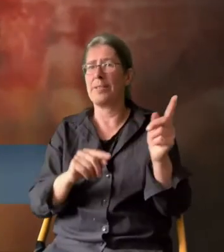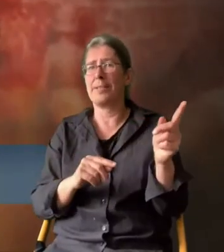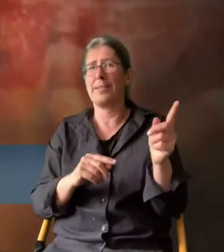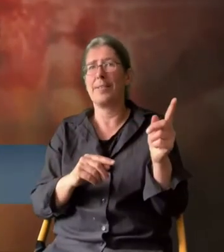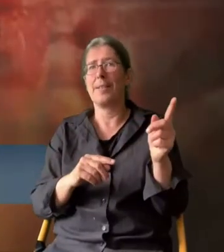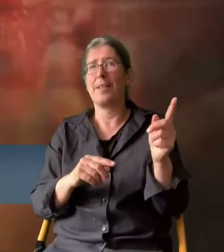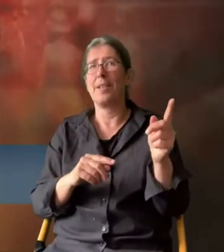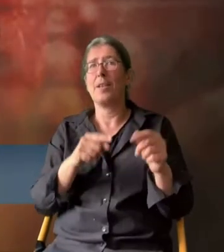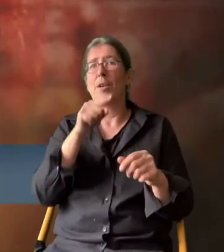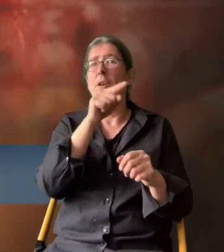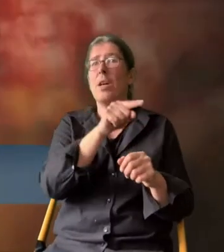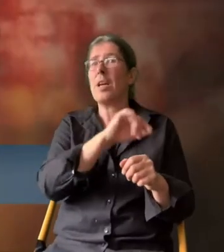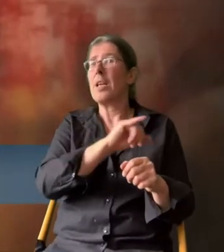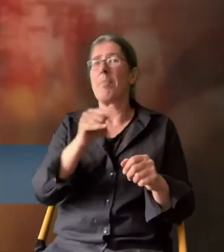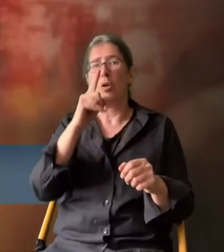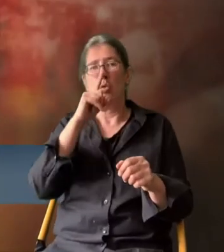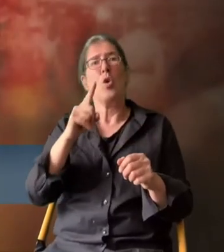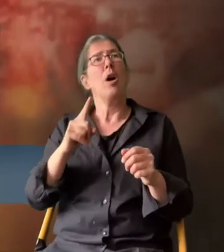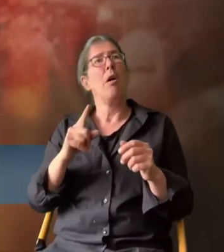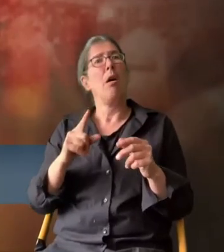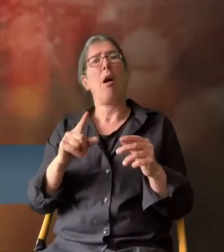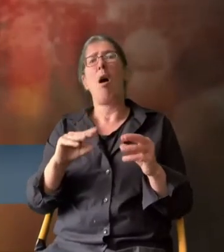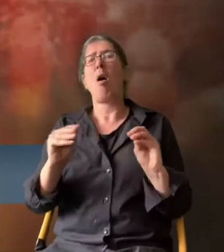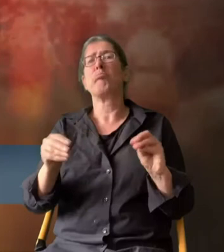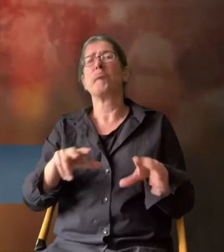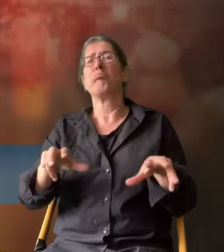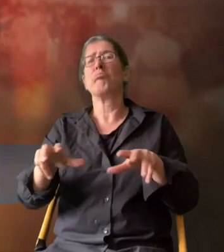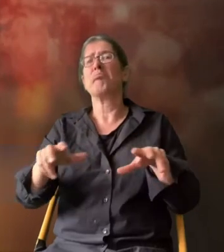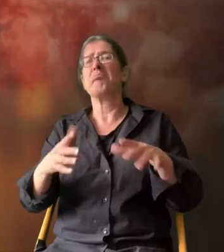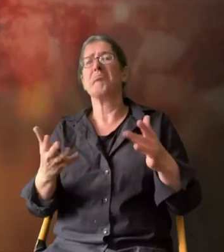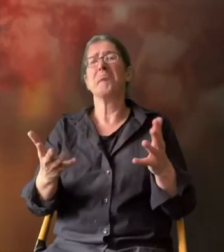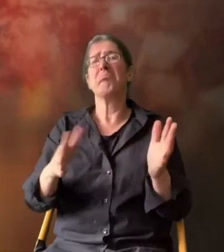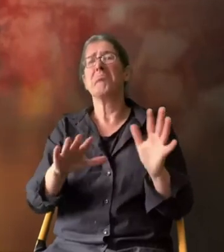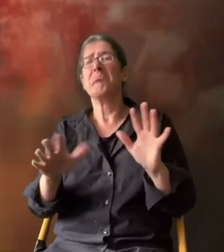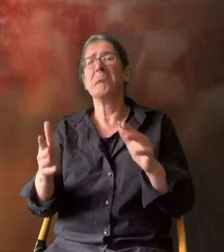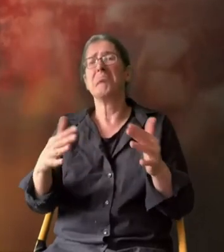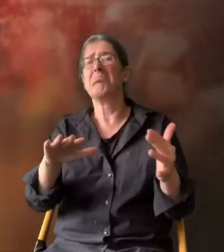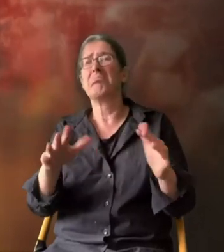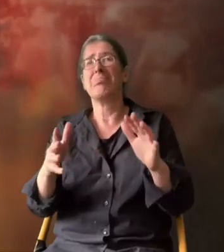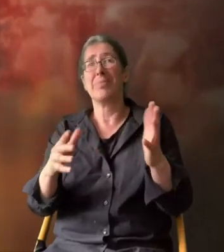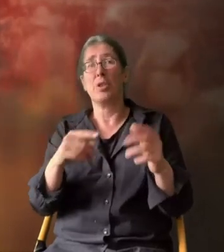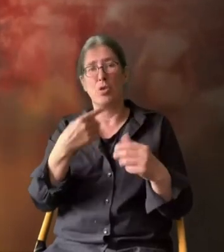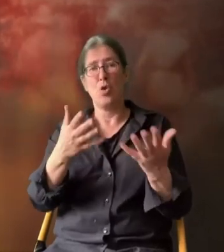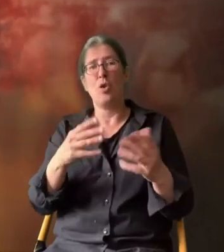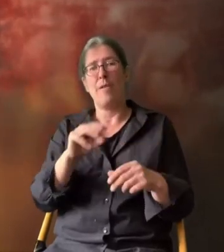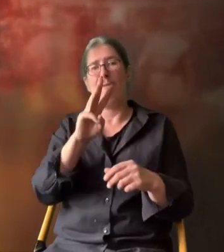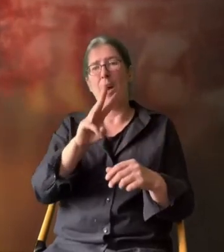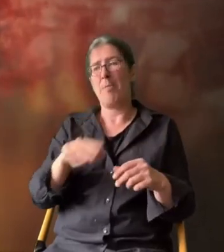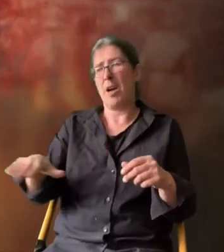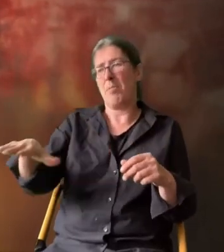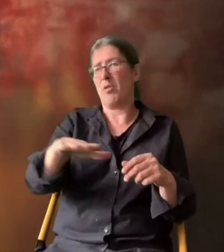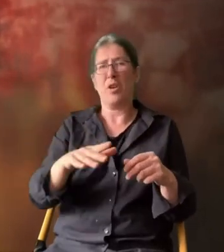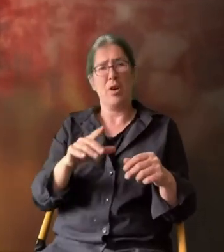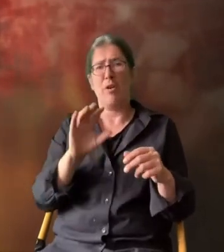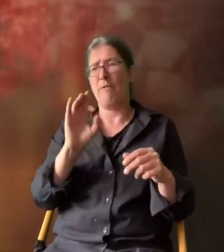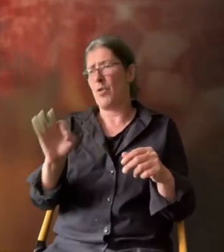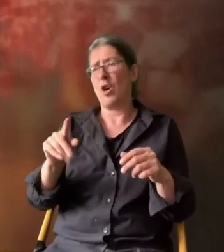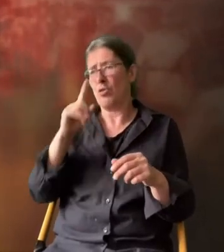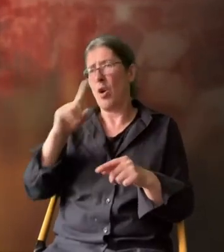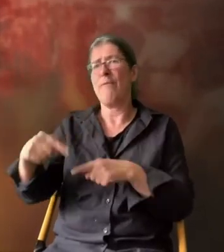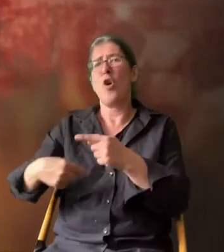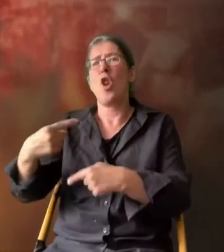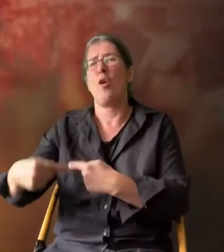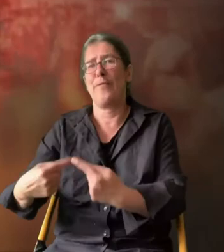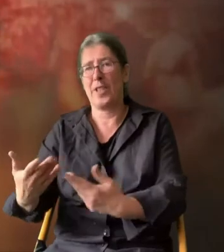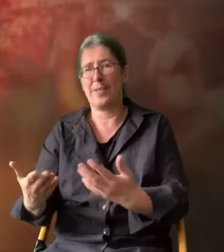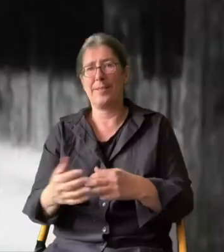hätte. Er hat ein immer nur rein äußerliches Verhältnis zu diesem neuen Staat entwickelt. So war die Weimarer Republik für ihn immer